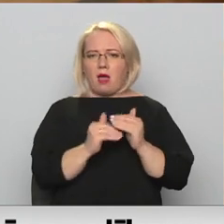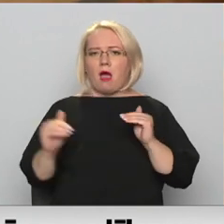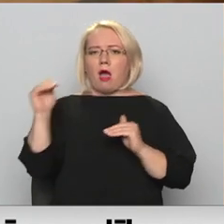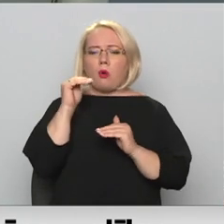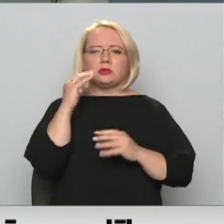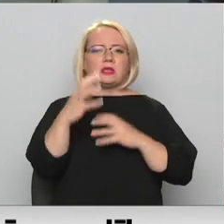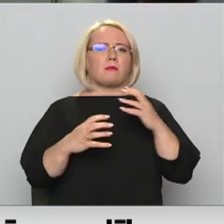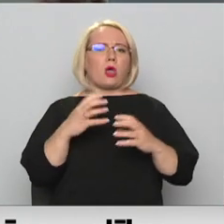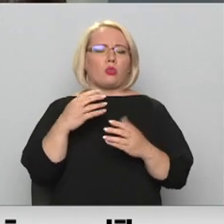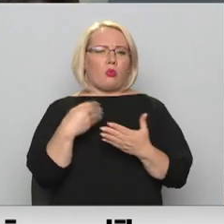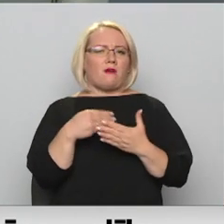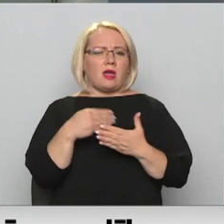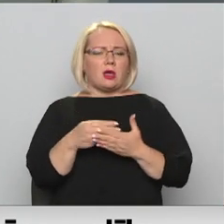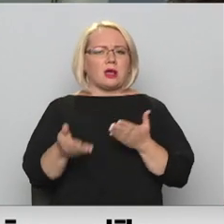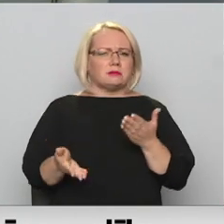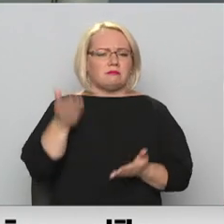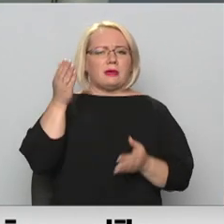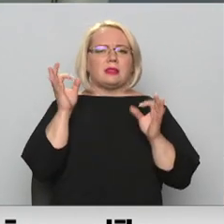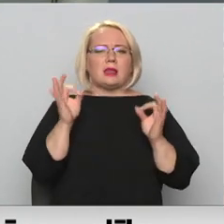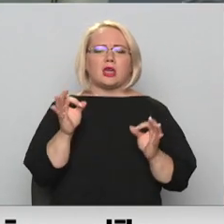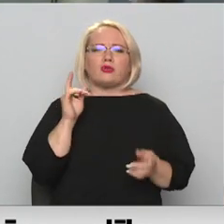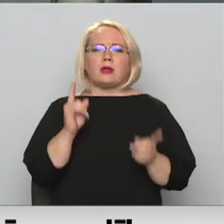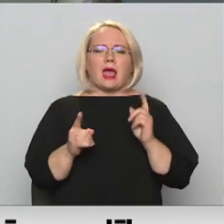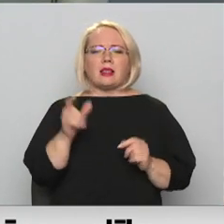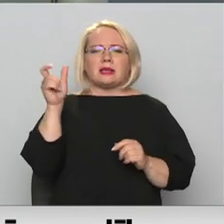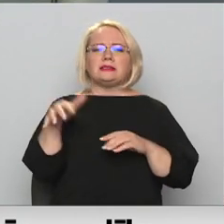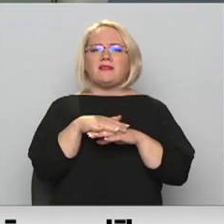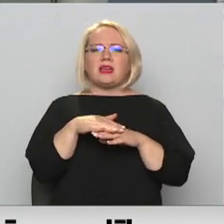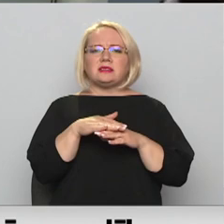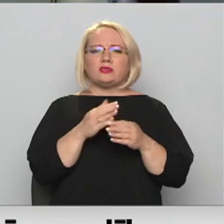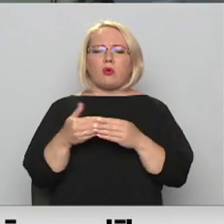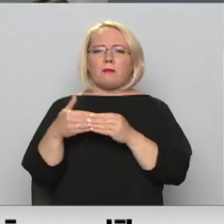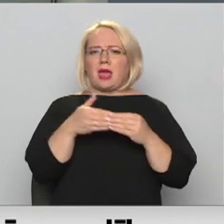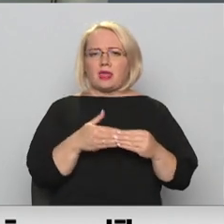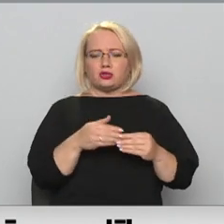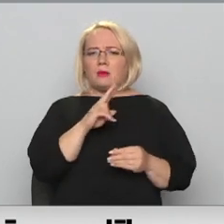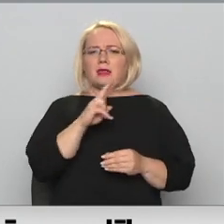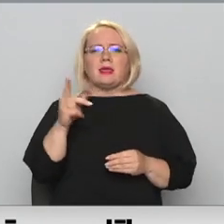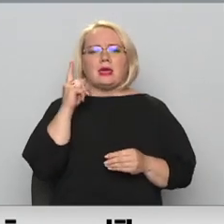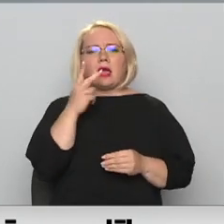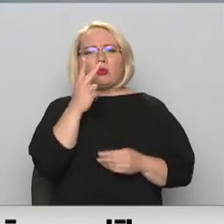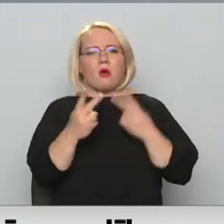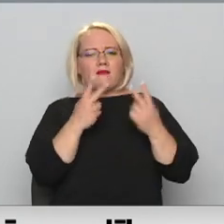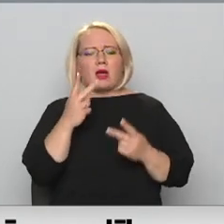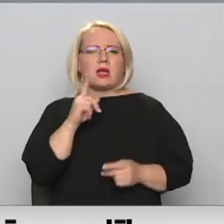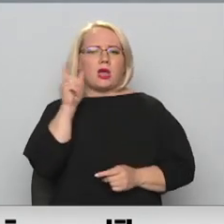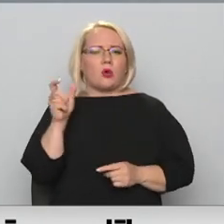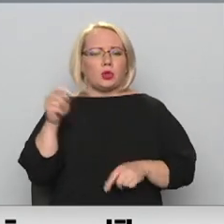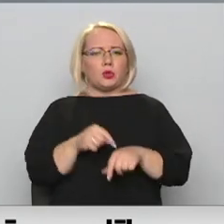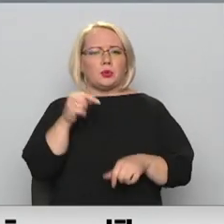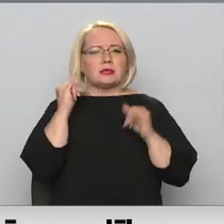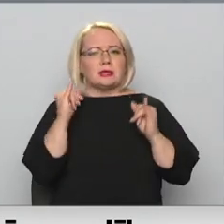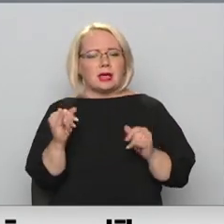startautiskas novērtējums, kas uzsver tieši reālo cilvēces, ko pienasumu šim pētījumam. Ne tikai novērot, ka jaunieši jūtas slikti, bet arī